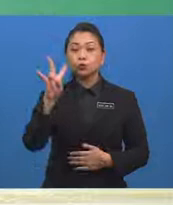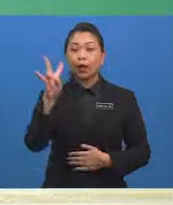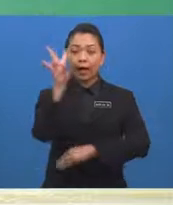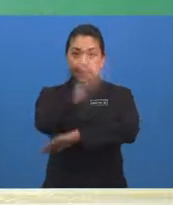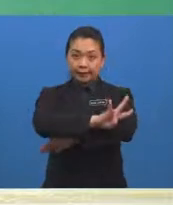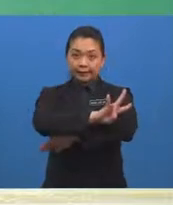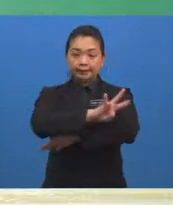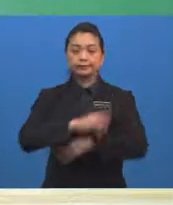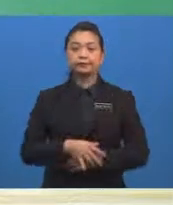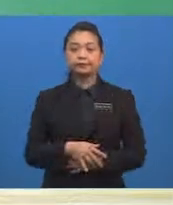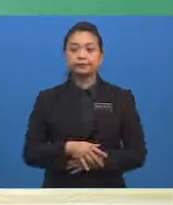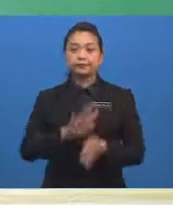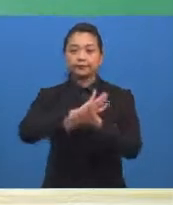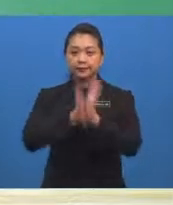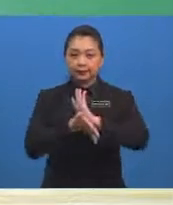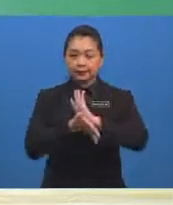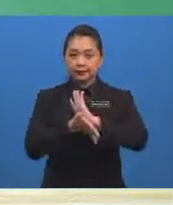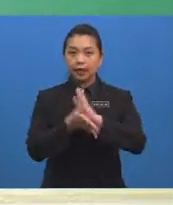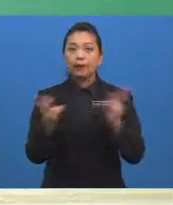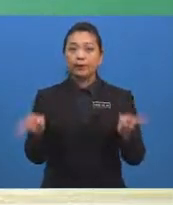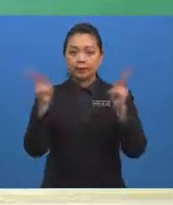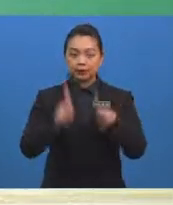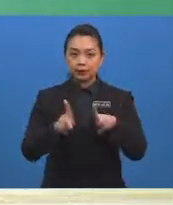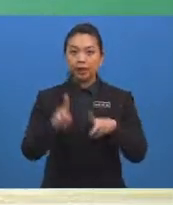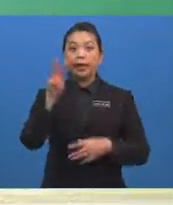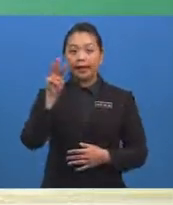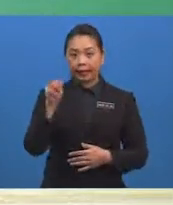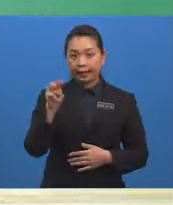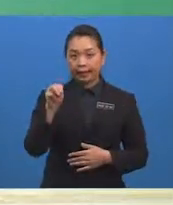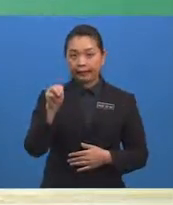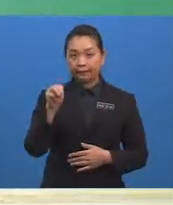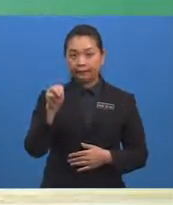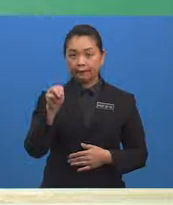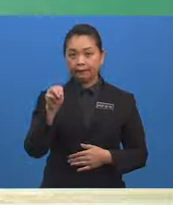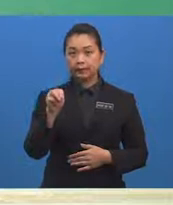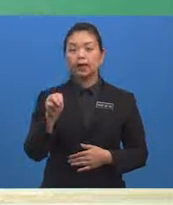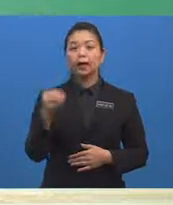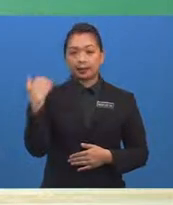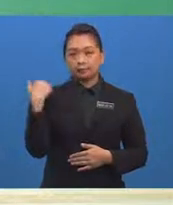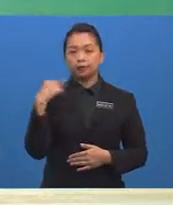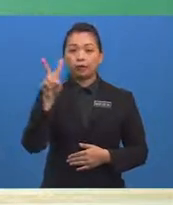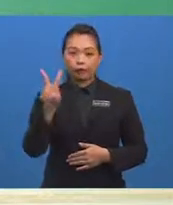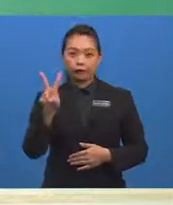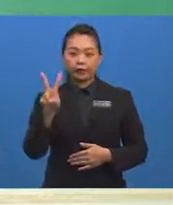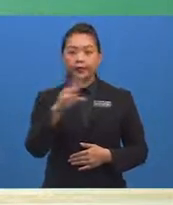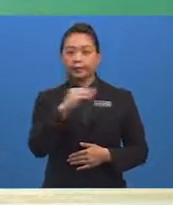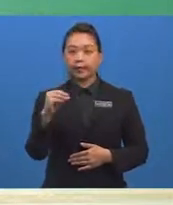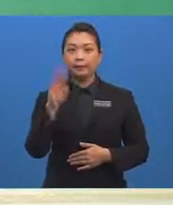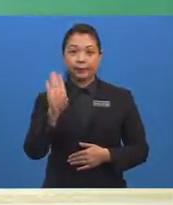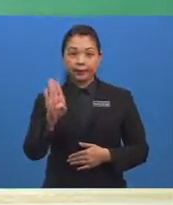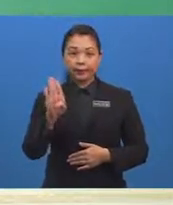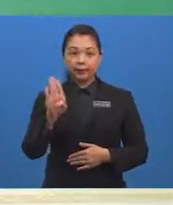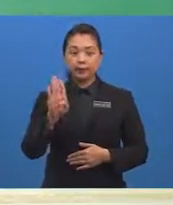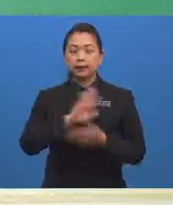Maka, peristiwa M diwakili oleh pakej B dan B Manakala